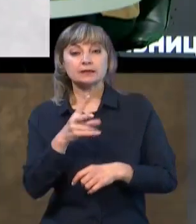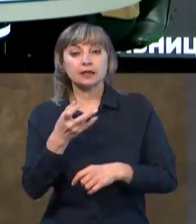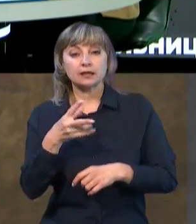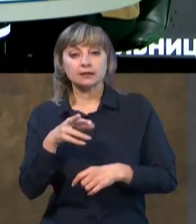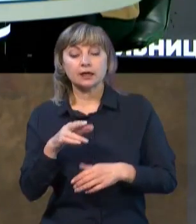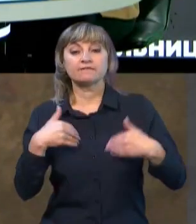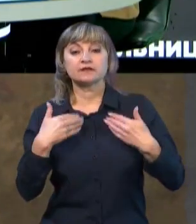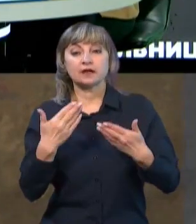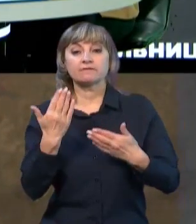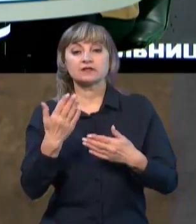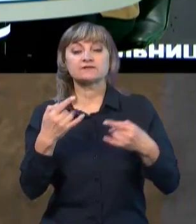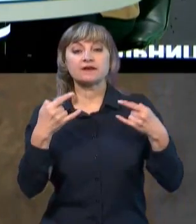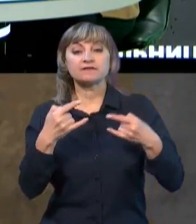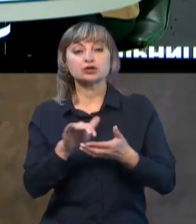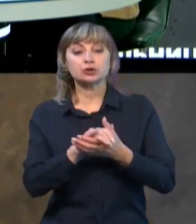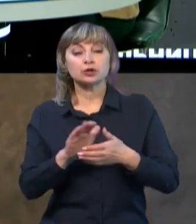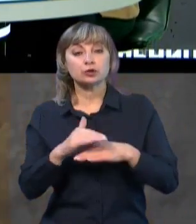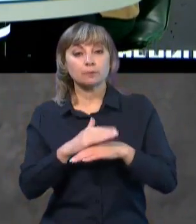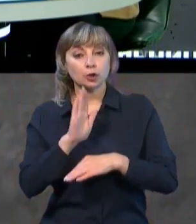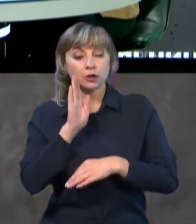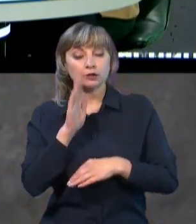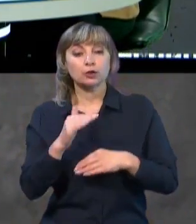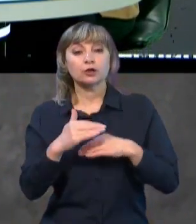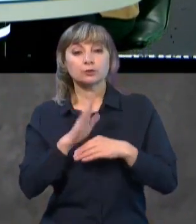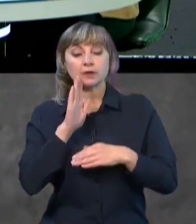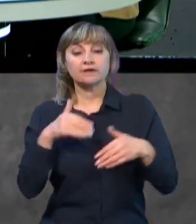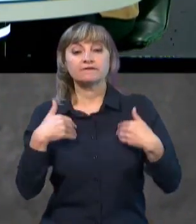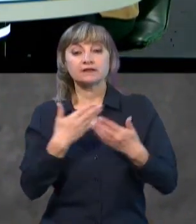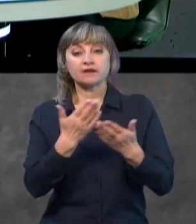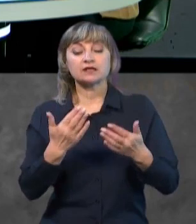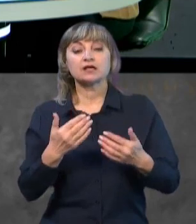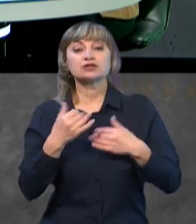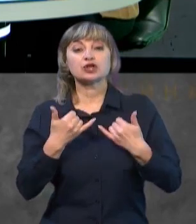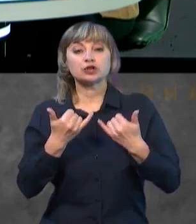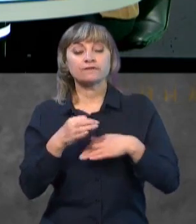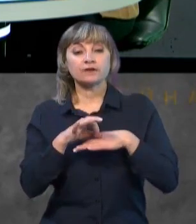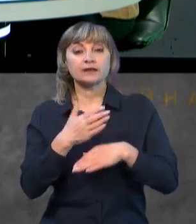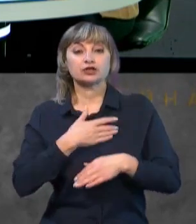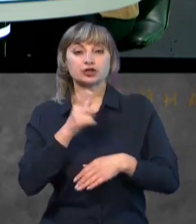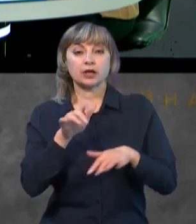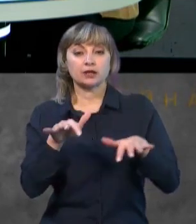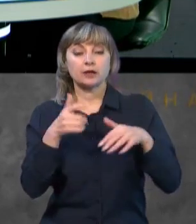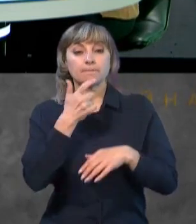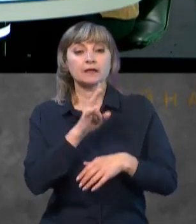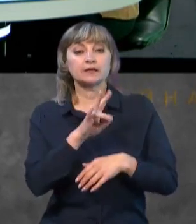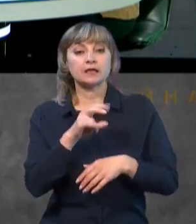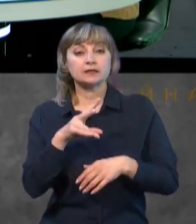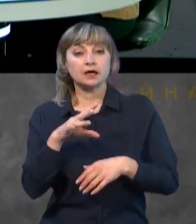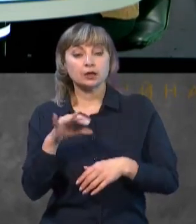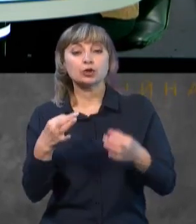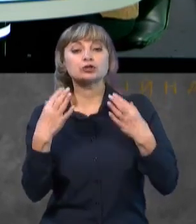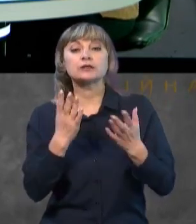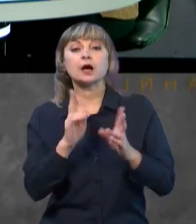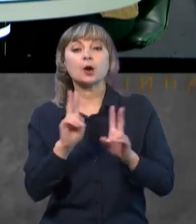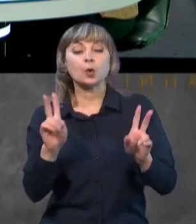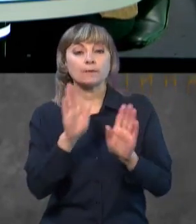вітаємо вас в ефірі Суспільного. Доброго ранку. Доброго ранку, вітаю вас, шановні ведучі і наші глядачі. Пані Наталю, розкажіть, якої